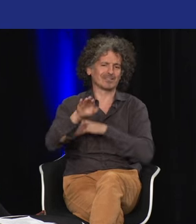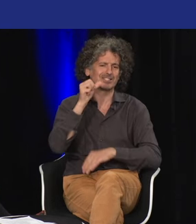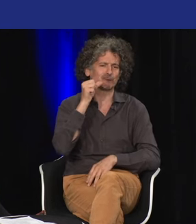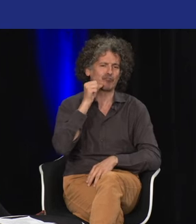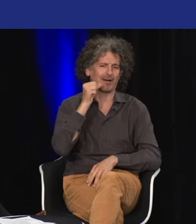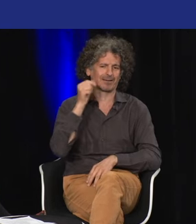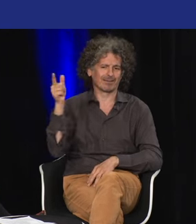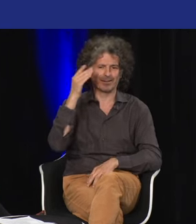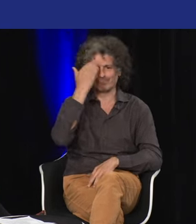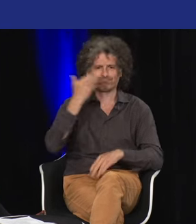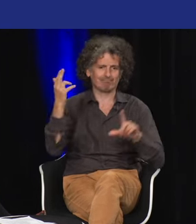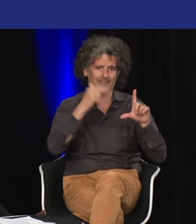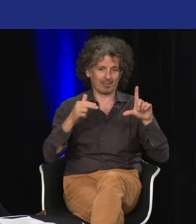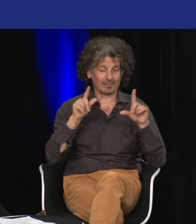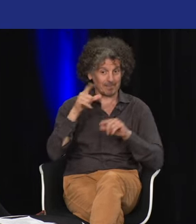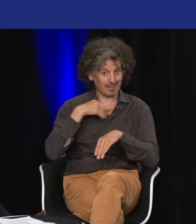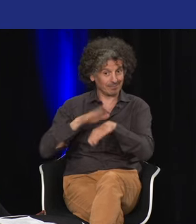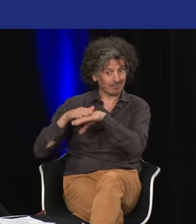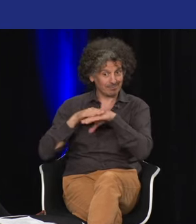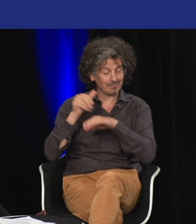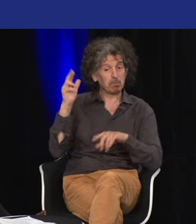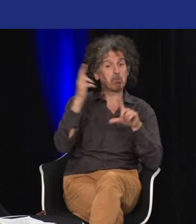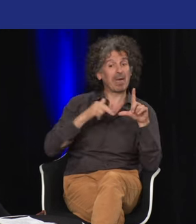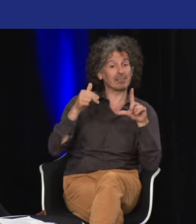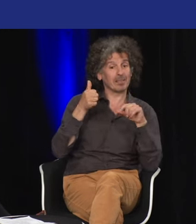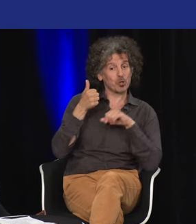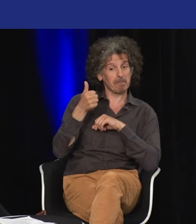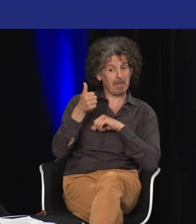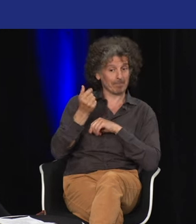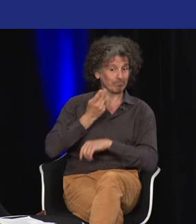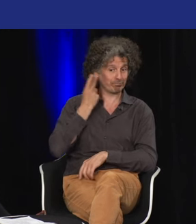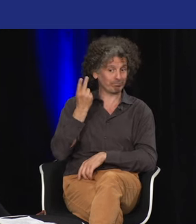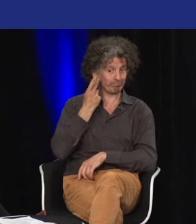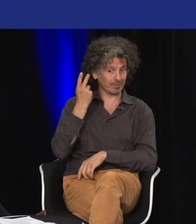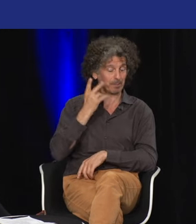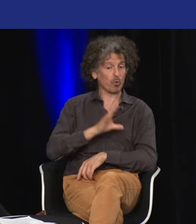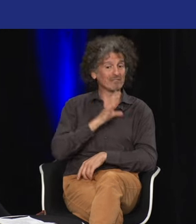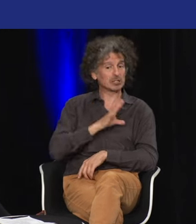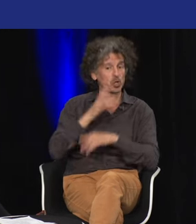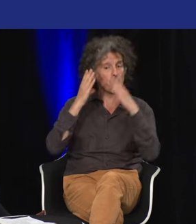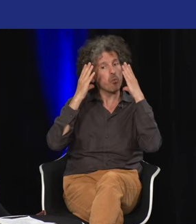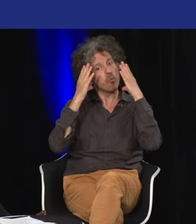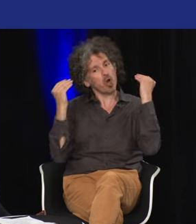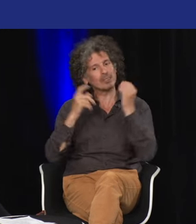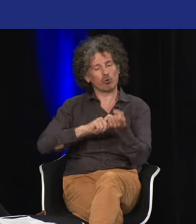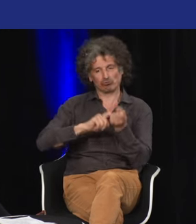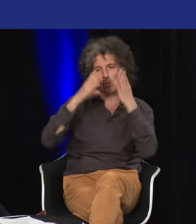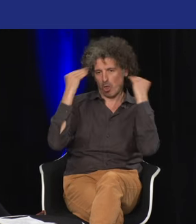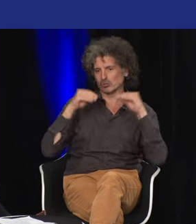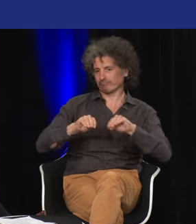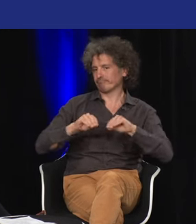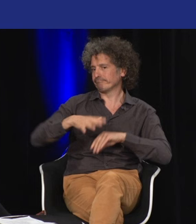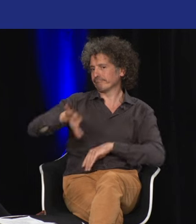connu, qui se trouve à l'Institut Saint-Jacques de Paris. Et qui est un... C'est un peintre entendant